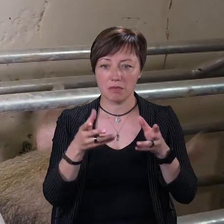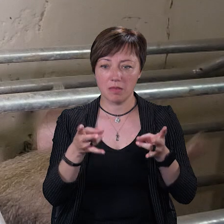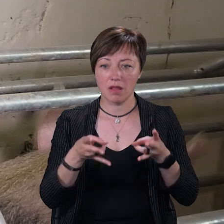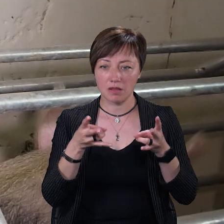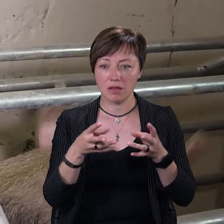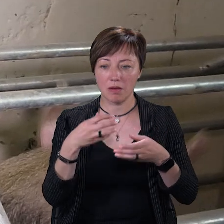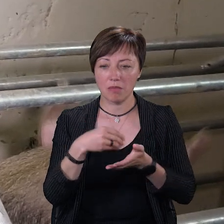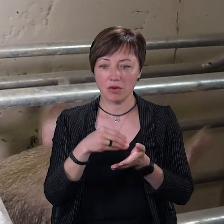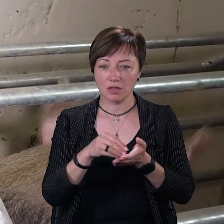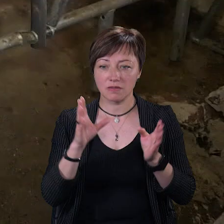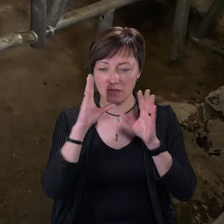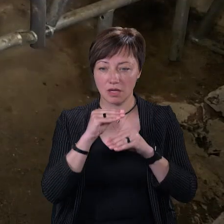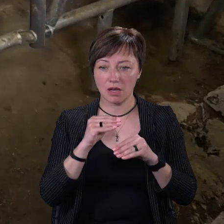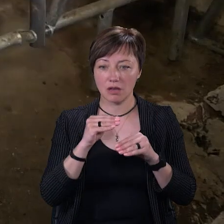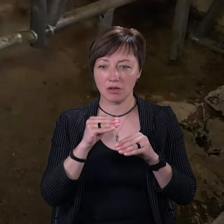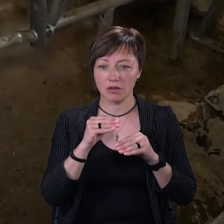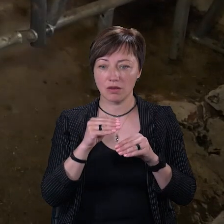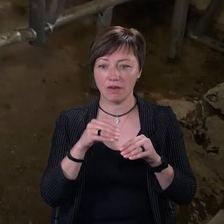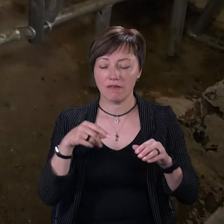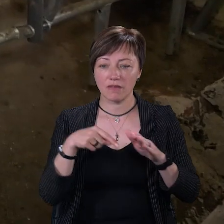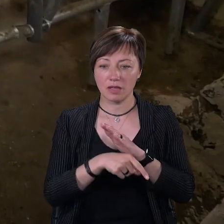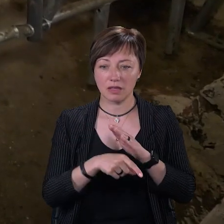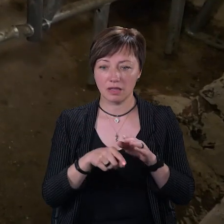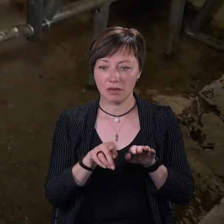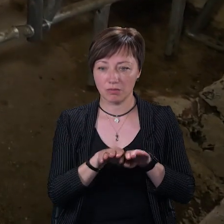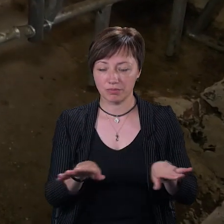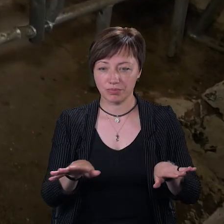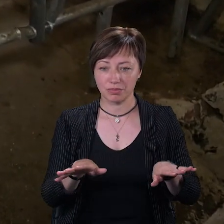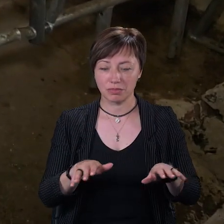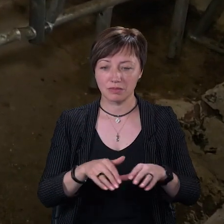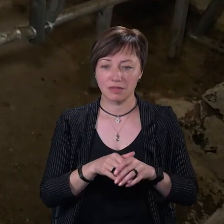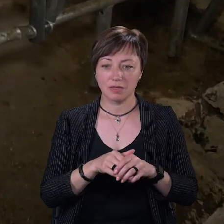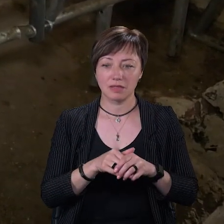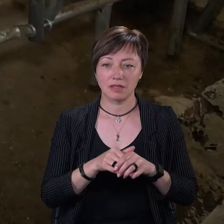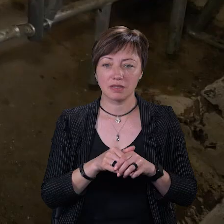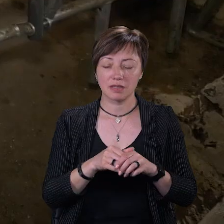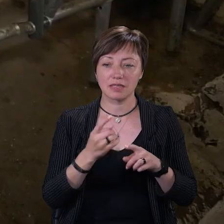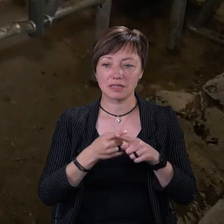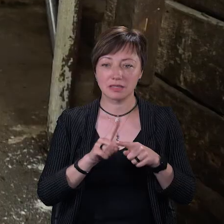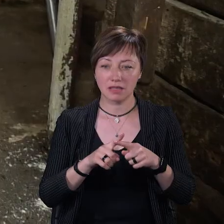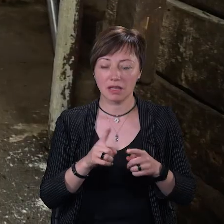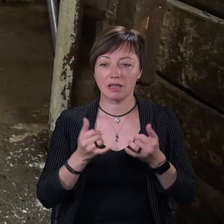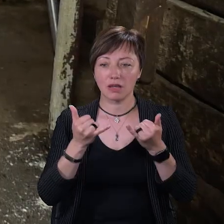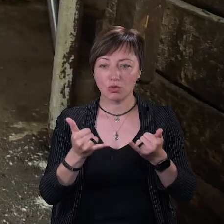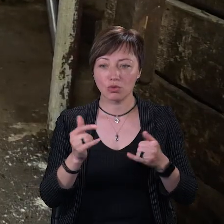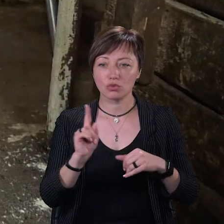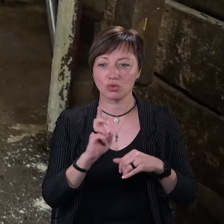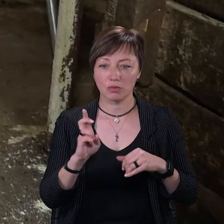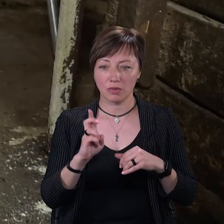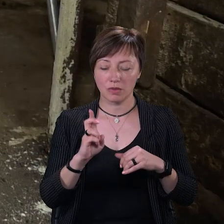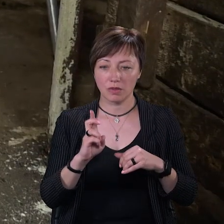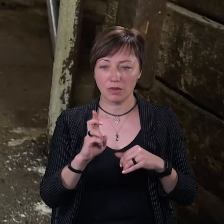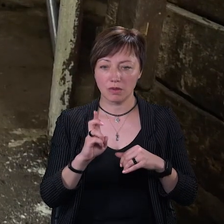поросятку все час встигають втікти поза станок. Крім того, цей станок ще для того, щоб ми